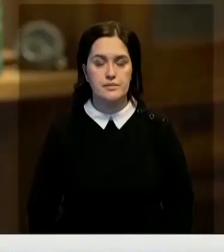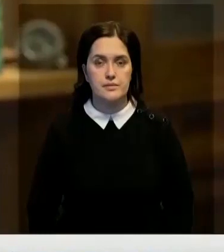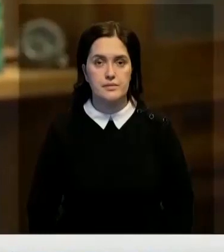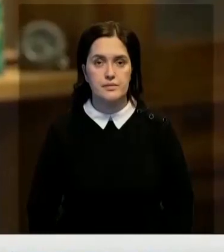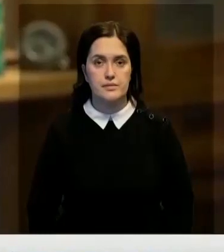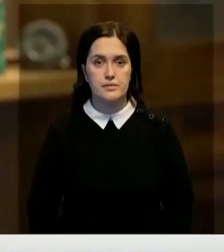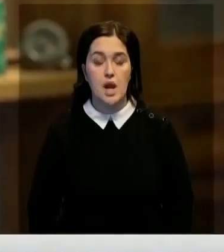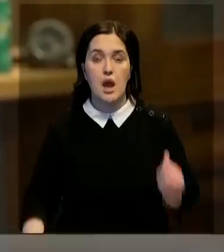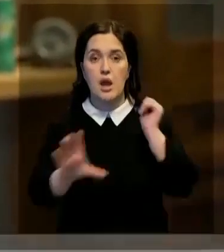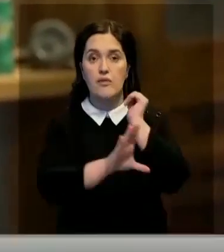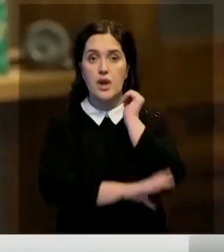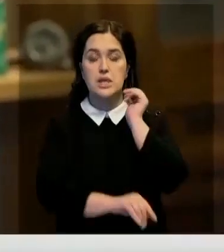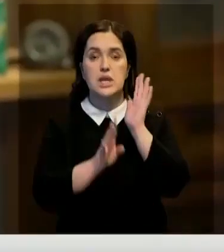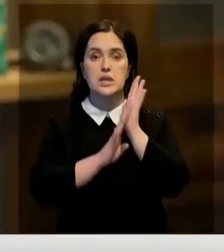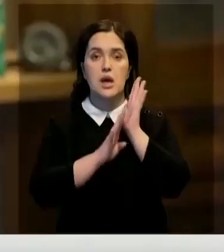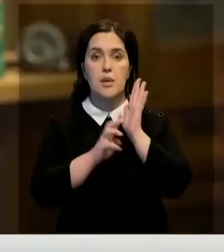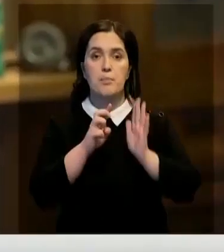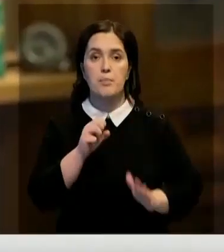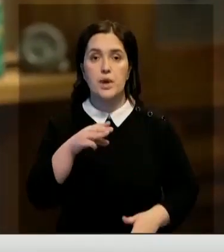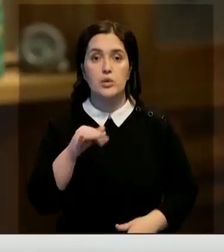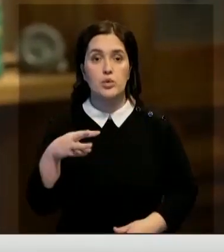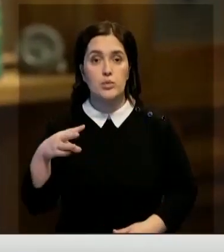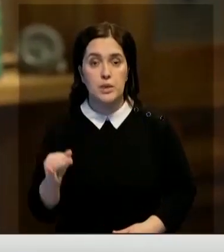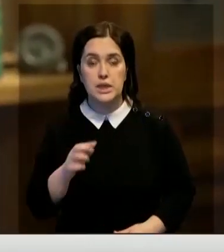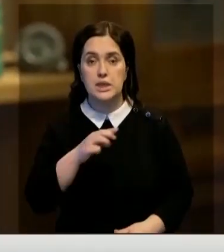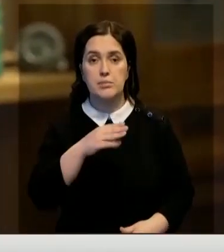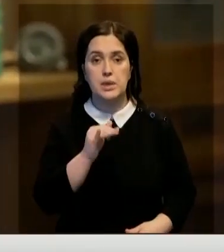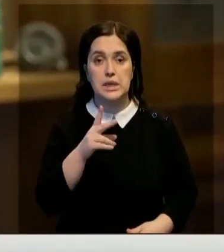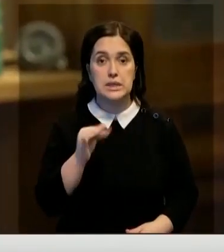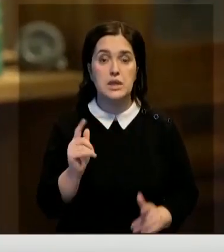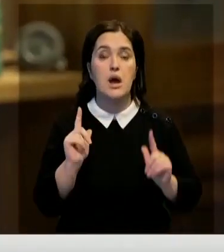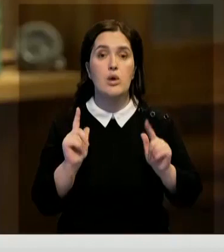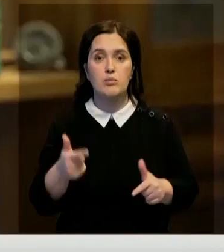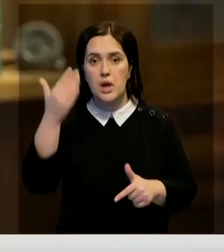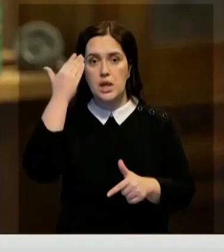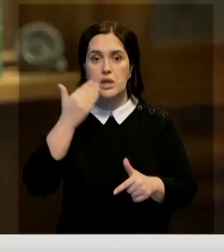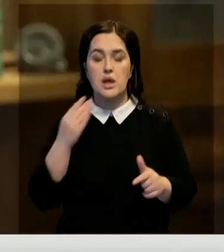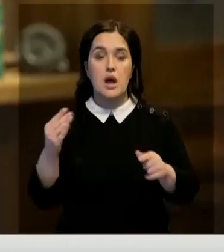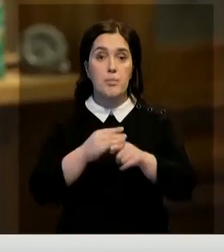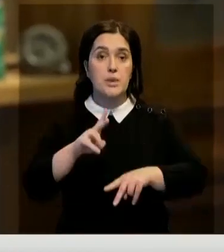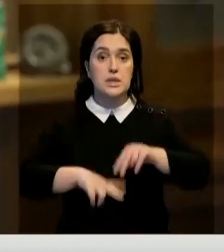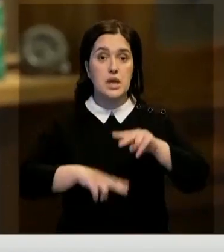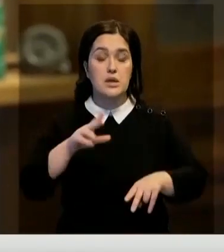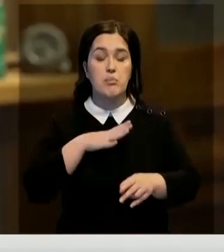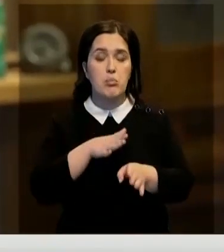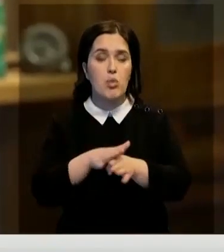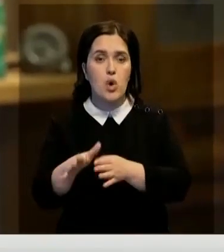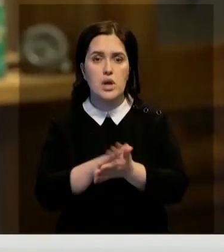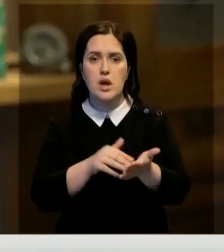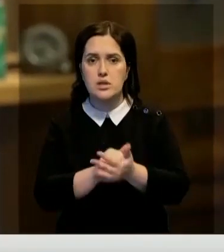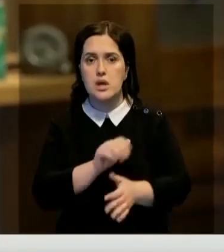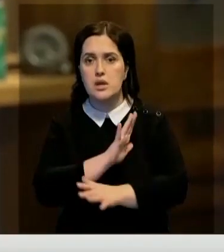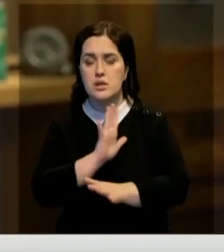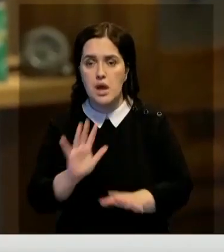В конце 90-х в Батуми, Кутаиси, Тбилиси одобрили летние перестройки. Но тогда строительный сектор был полностью разрушен. Не было